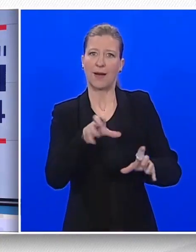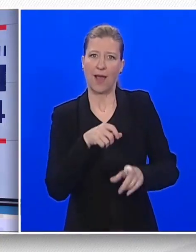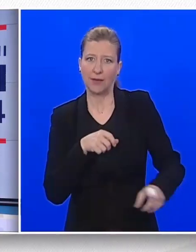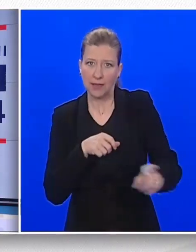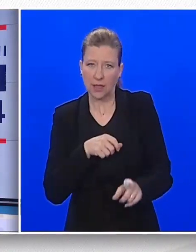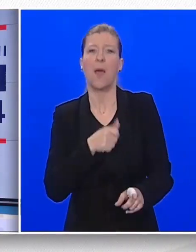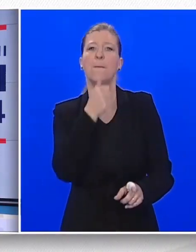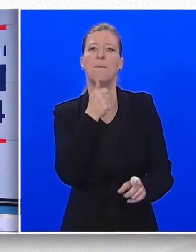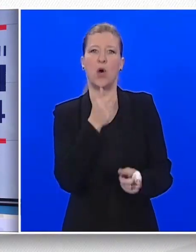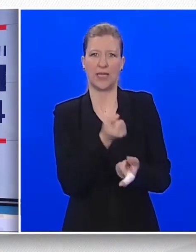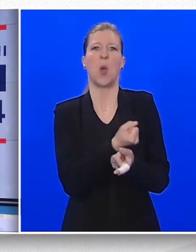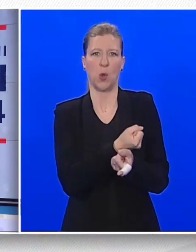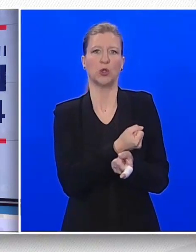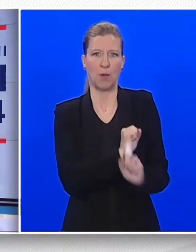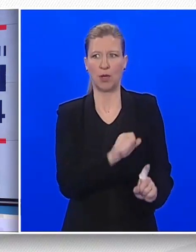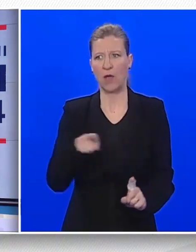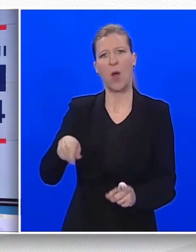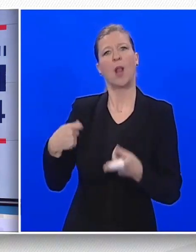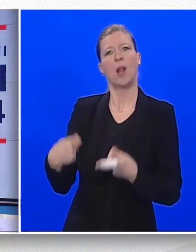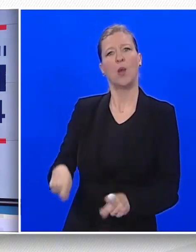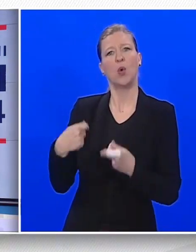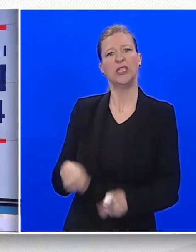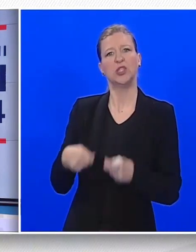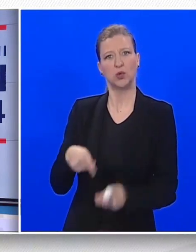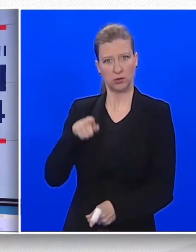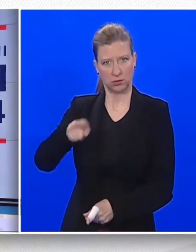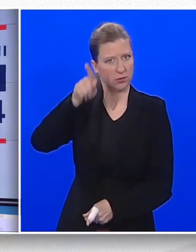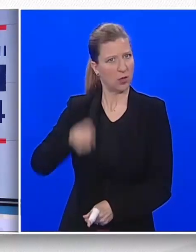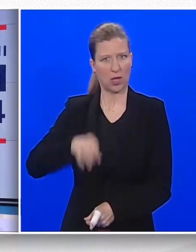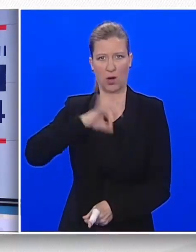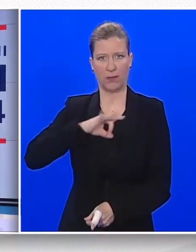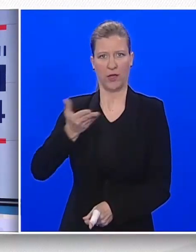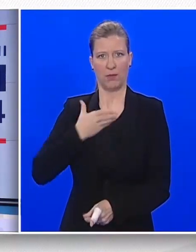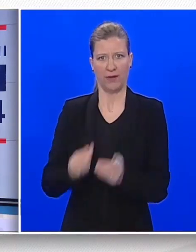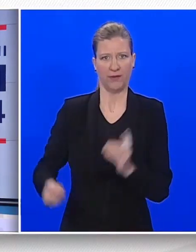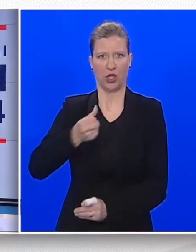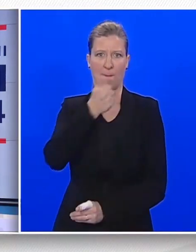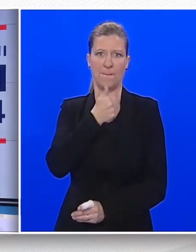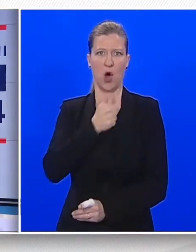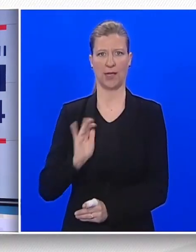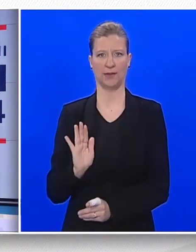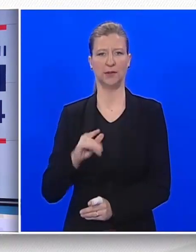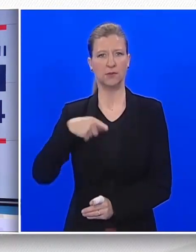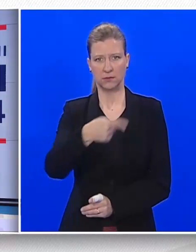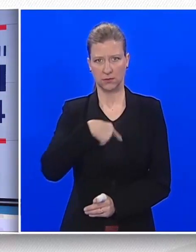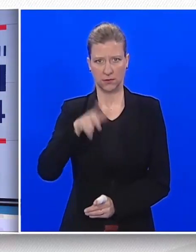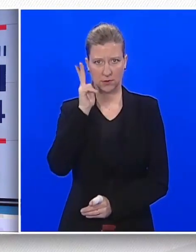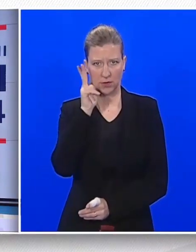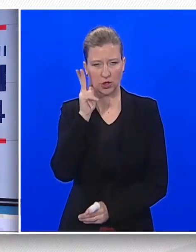spada u normalne prihode, što je ekstra profit trebao porezovati. To je naša porezna politika. Isto tako,